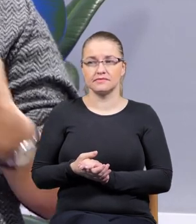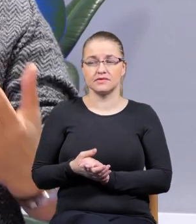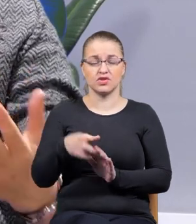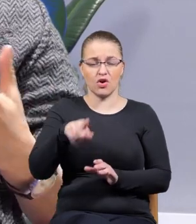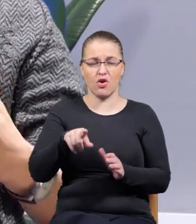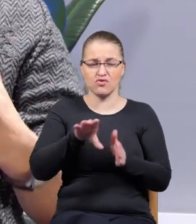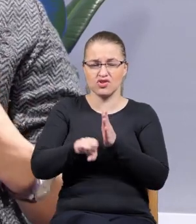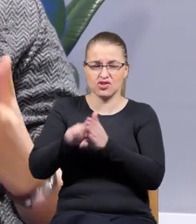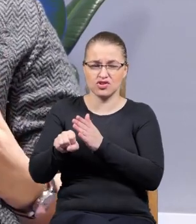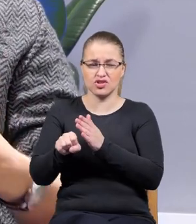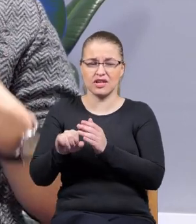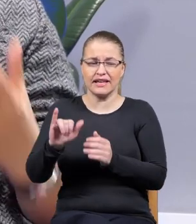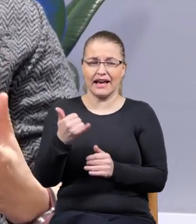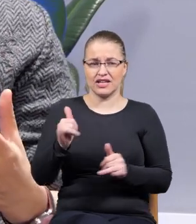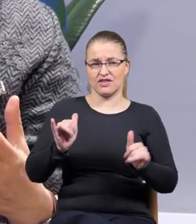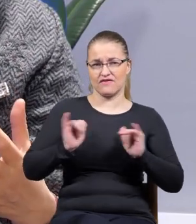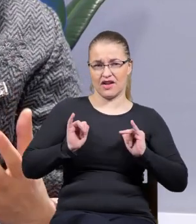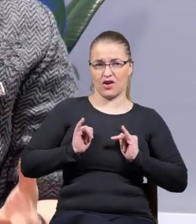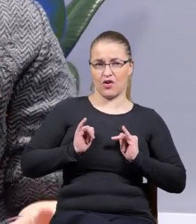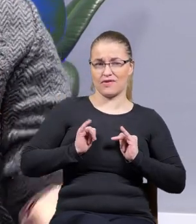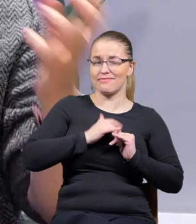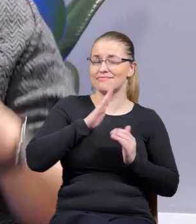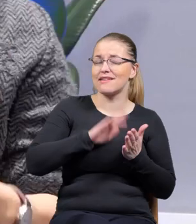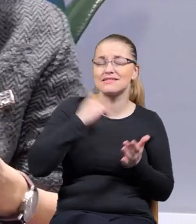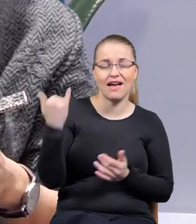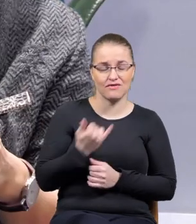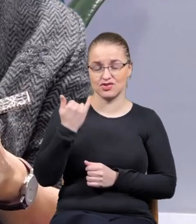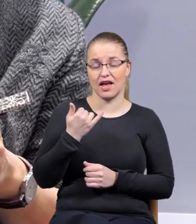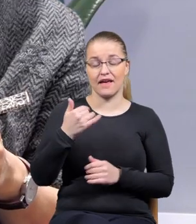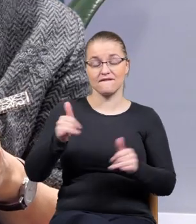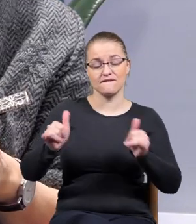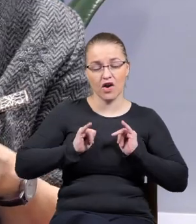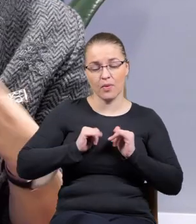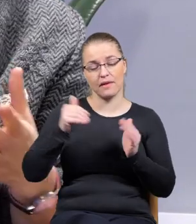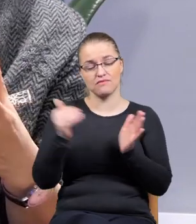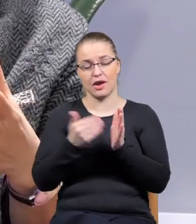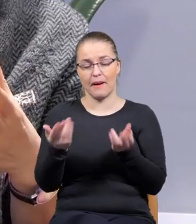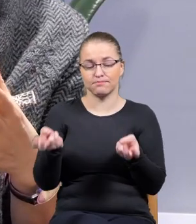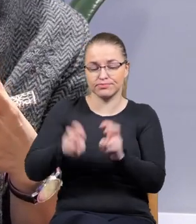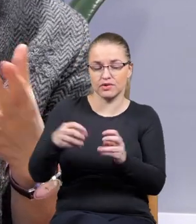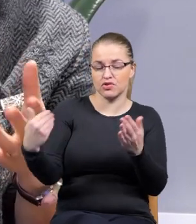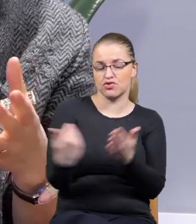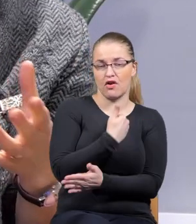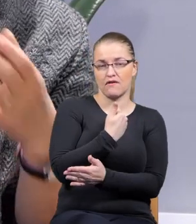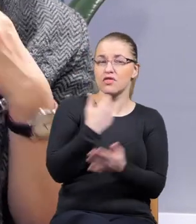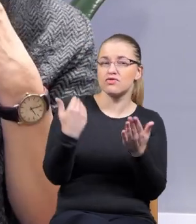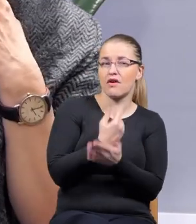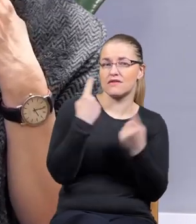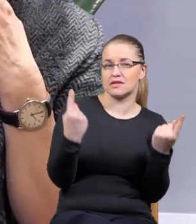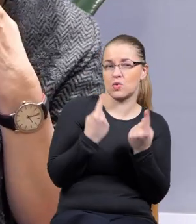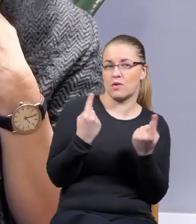niszczy jakiś rodzaj komfortu na zawsze i trzeba ten komfort zbudować na nowo, w nowej sytuacji i w nowych